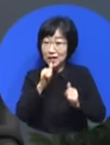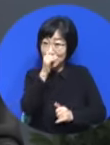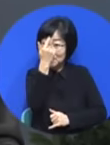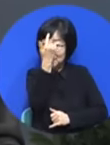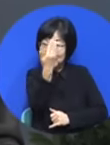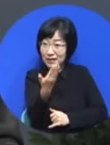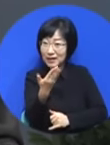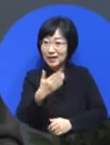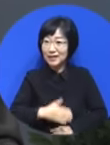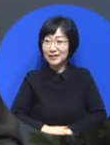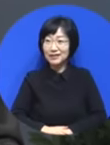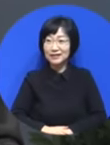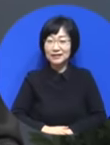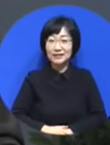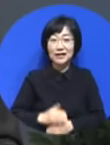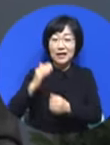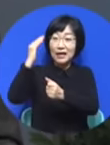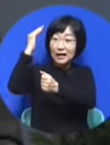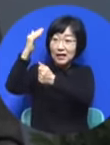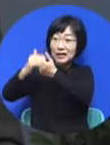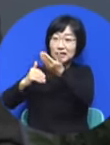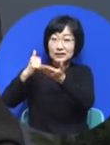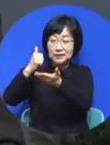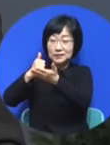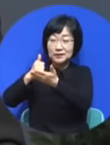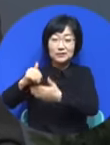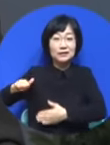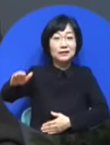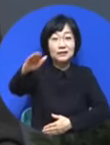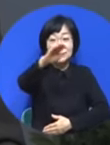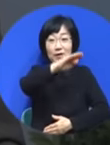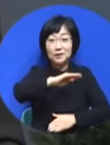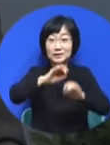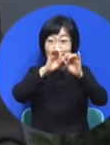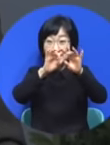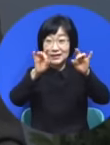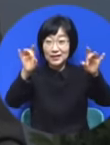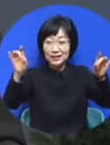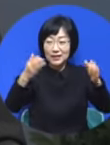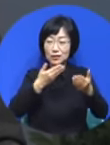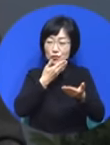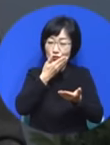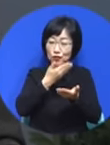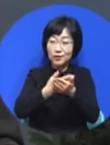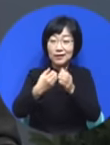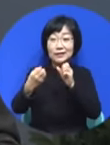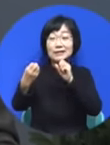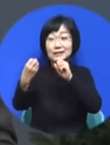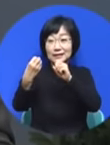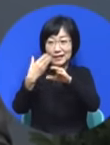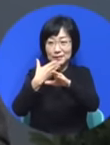틀림없이 하나님은 여러분에게 중요한 마지막 응답을 예배하고 계십니다.